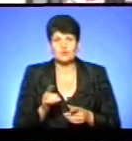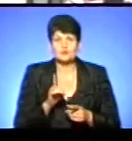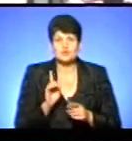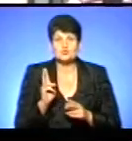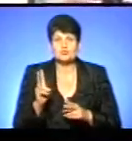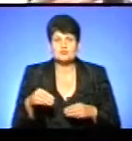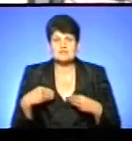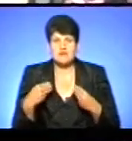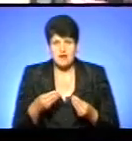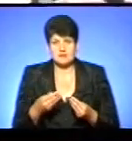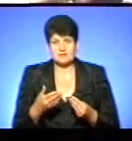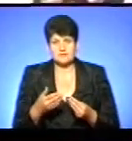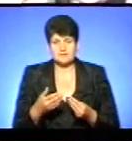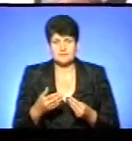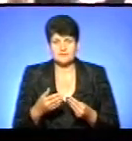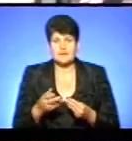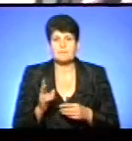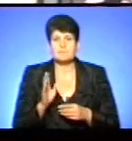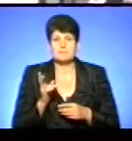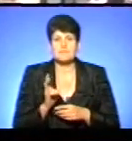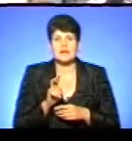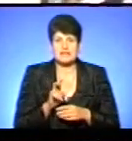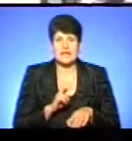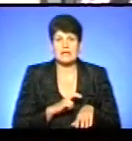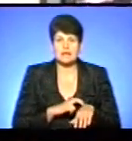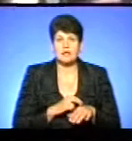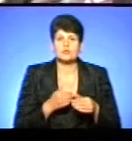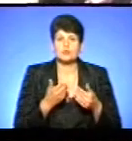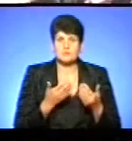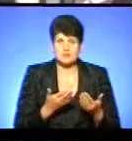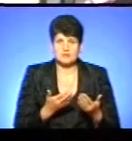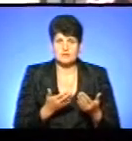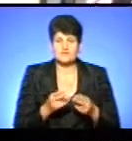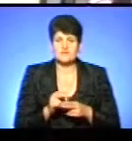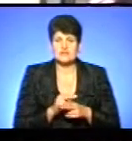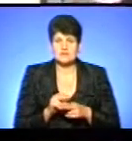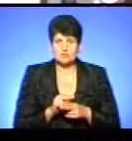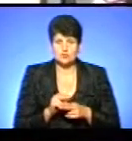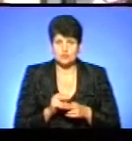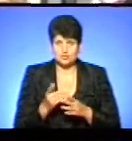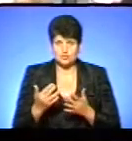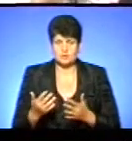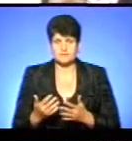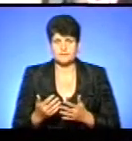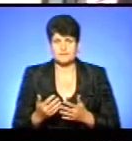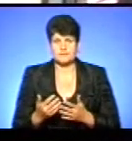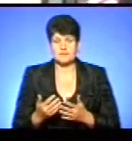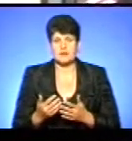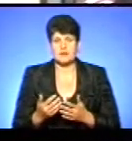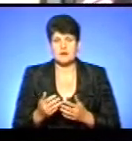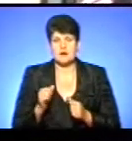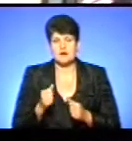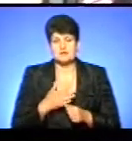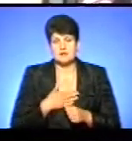комусь здавали. От, розумієш, прийде лікар тобі, відремонтує там, як ми кажемо, знаєш, от щось. А